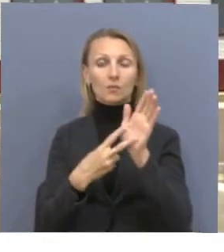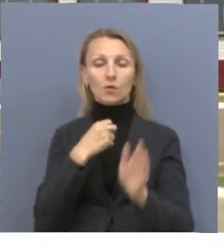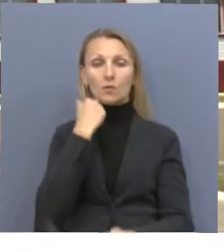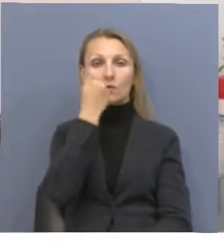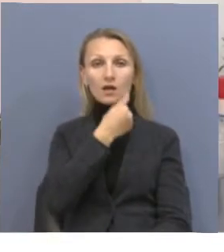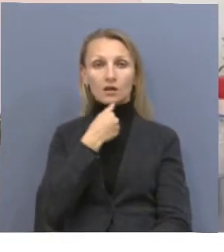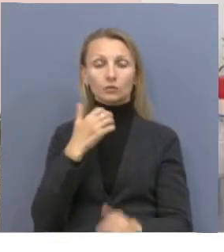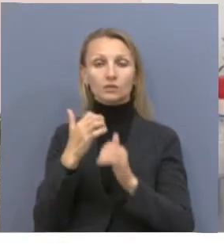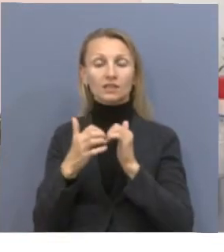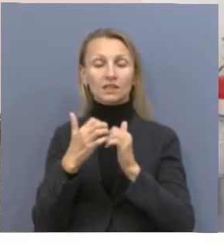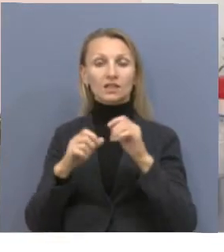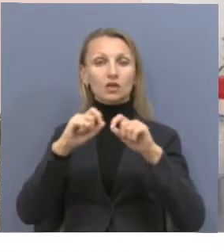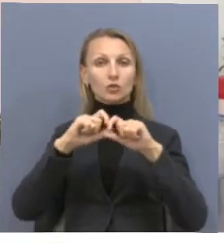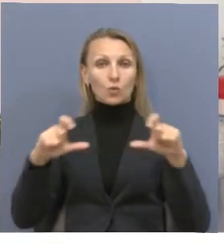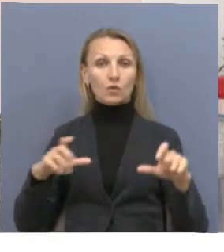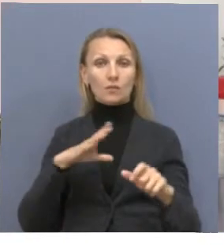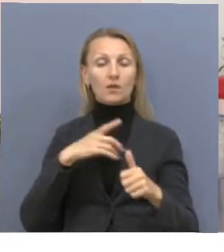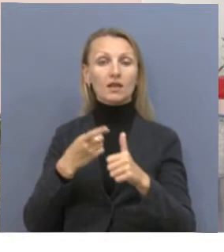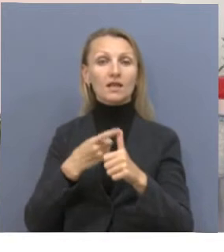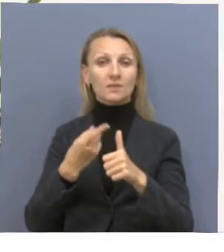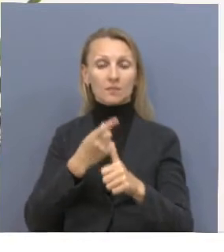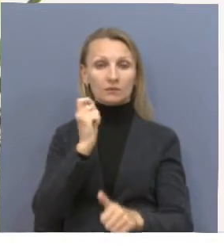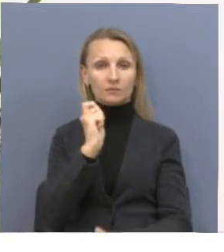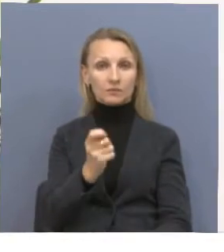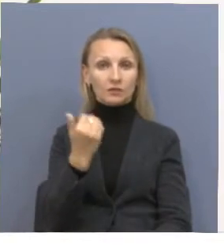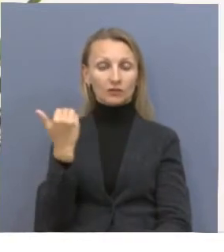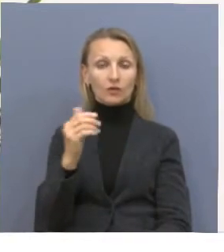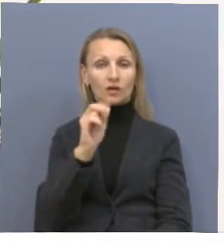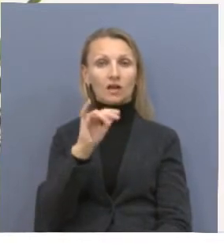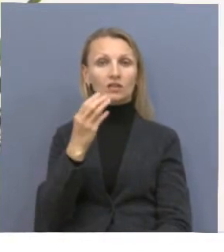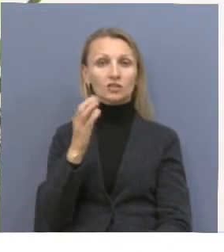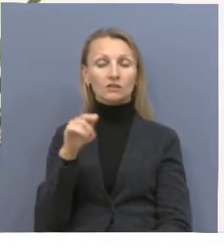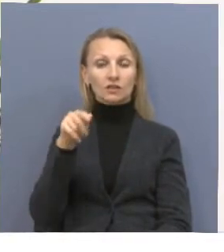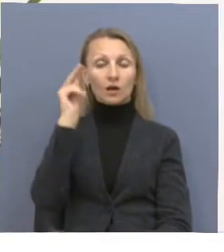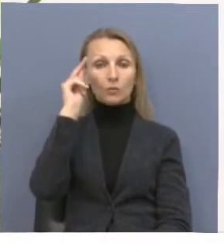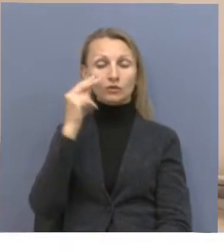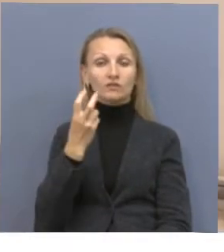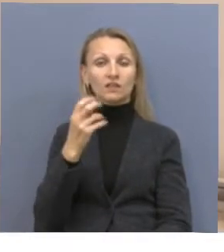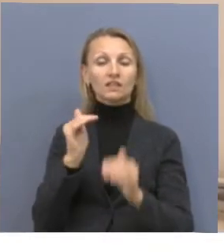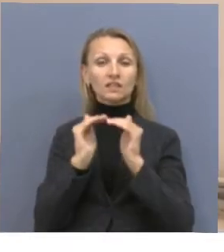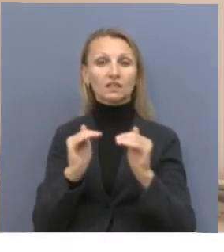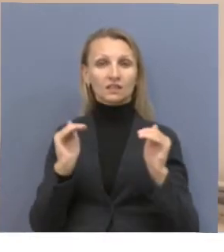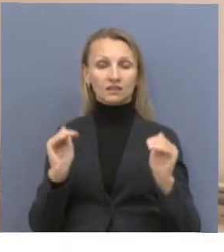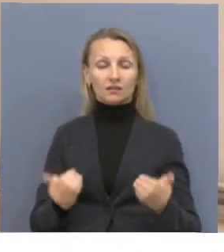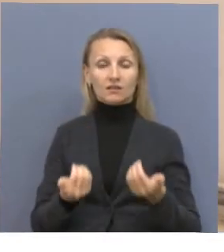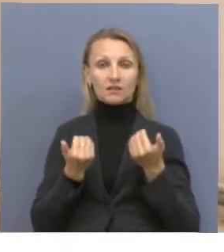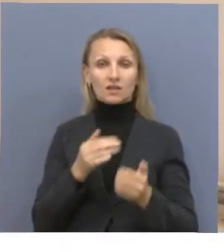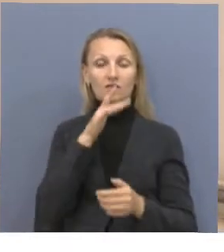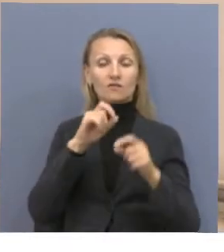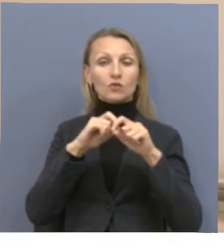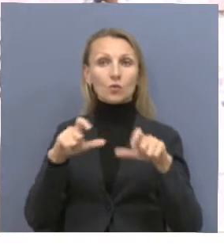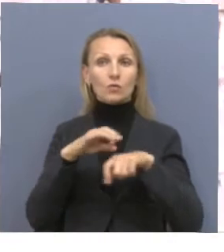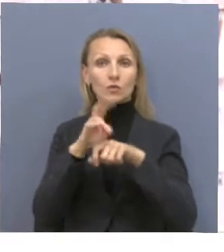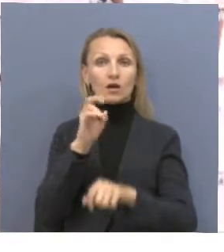Алтындинской средней школе было присвоено имя писателя. В учебном заведении обучается около 200 участников. В настоящее время в школе